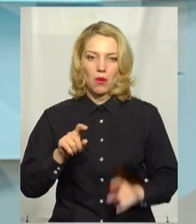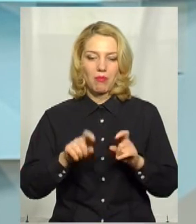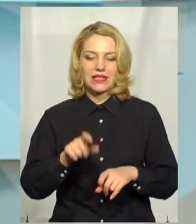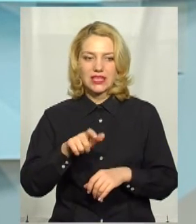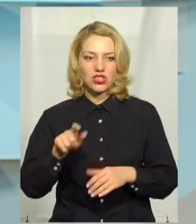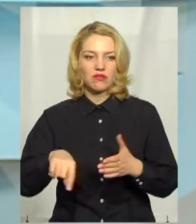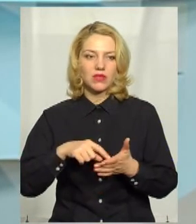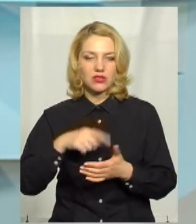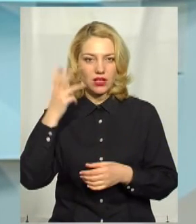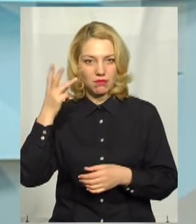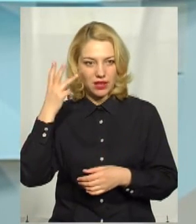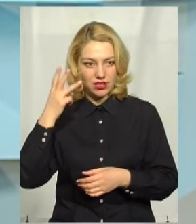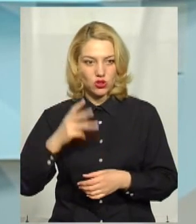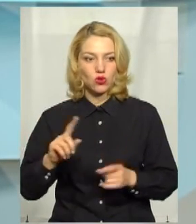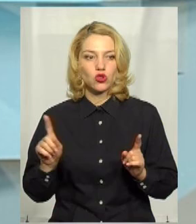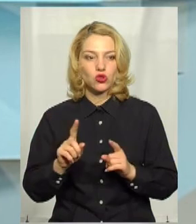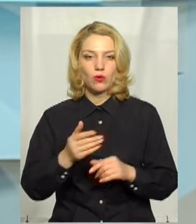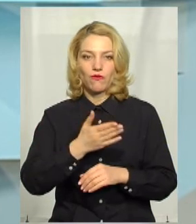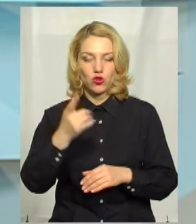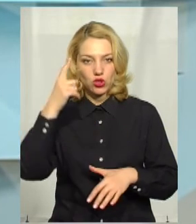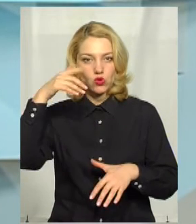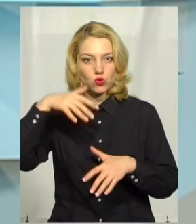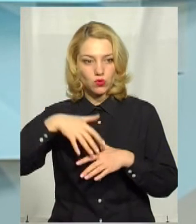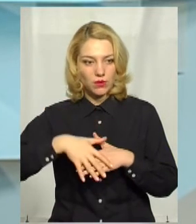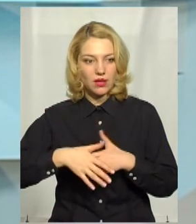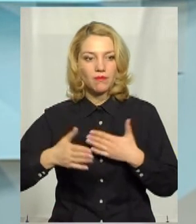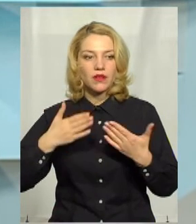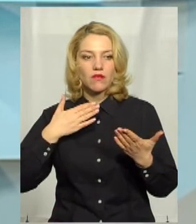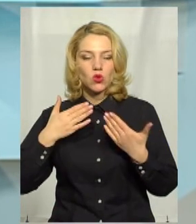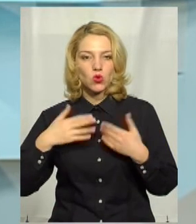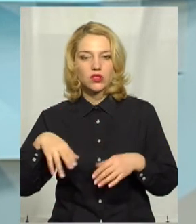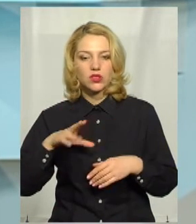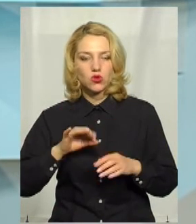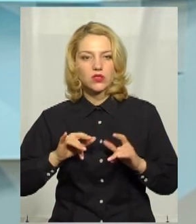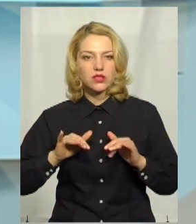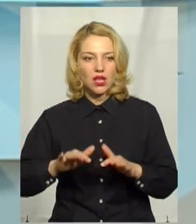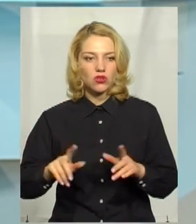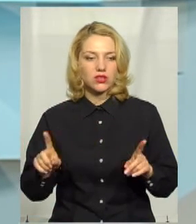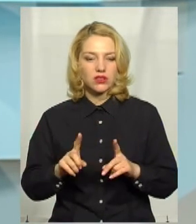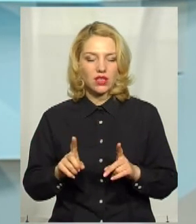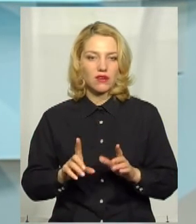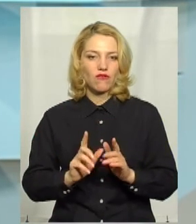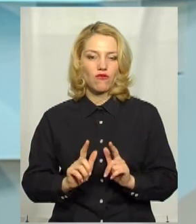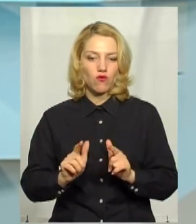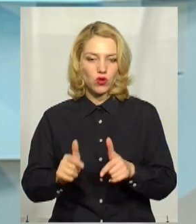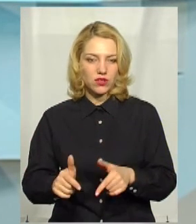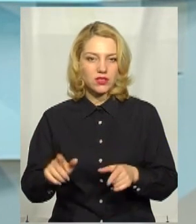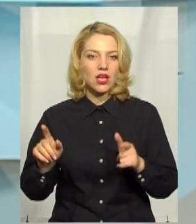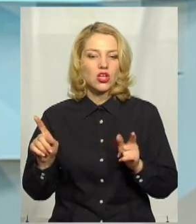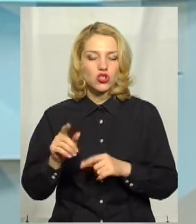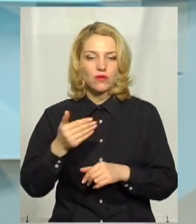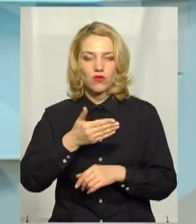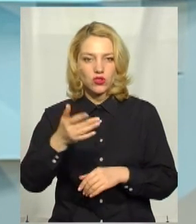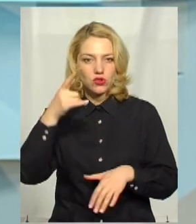пасажирів міста Хмельницького, щоб вони з розумінням відносилися до заходів, які вводяться, щоб вони з